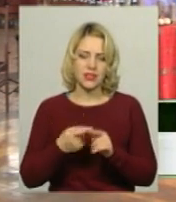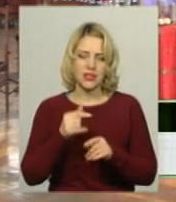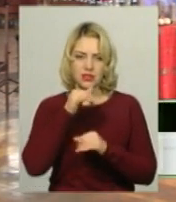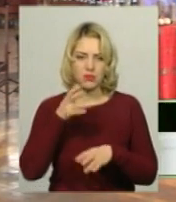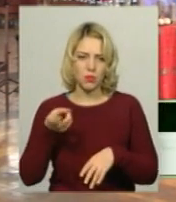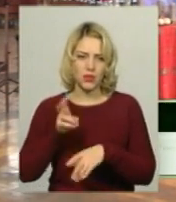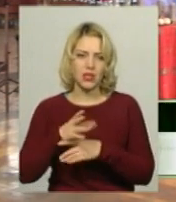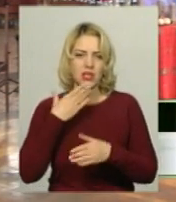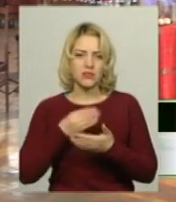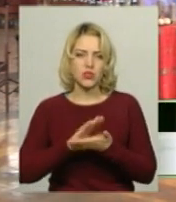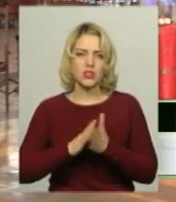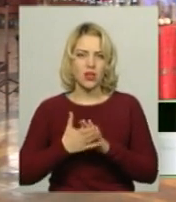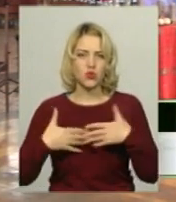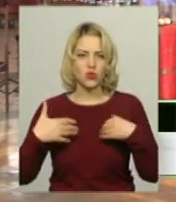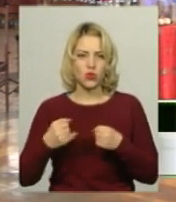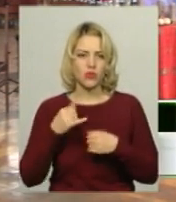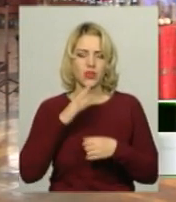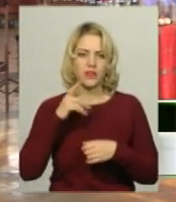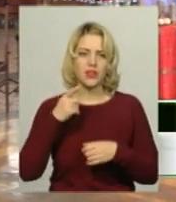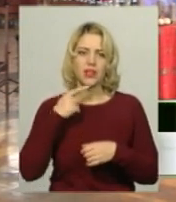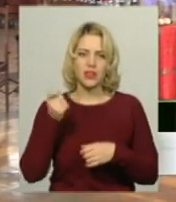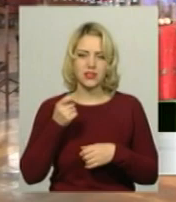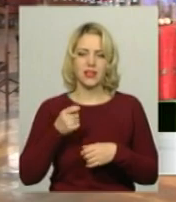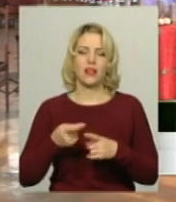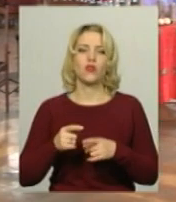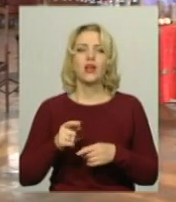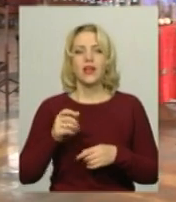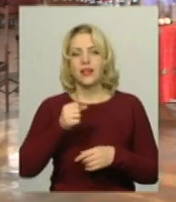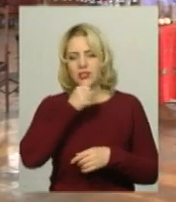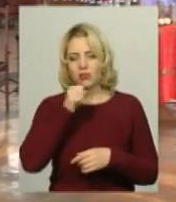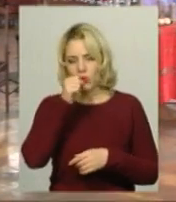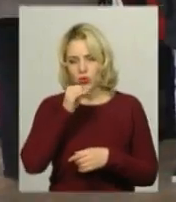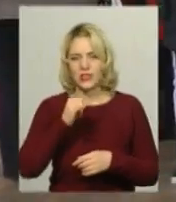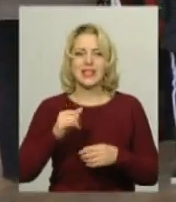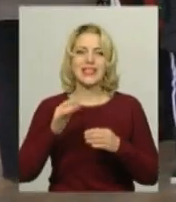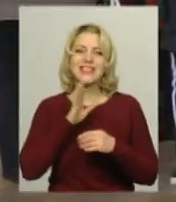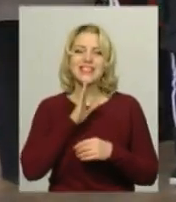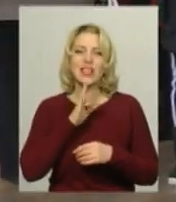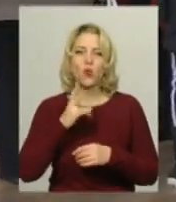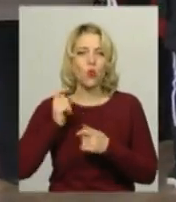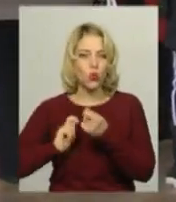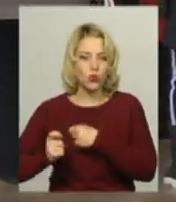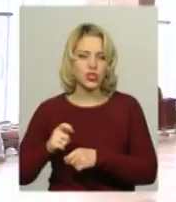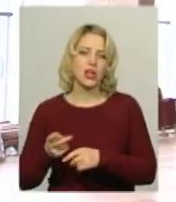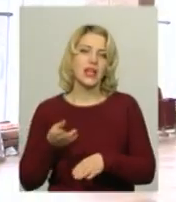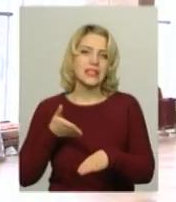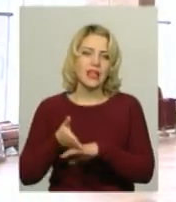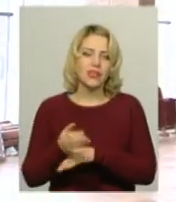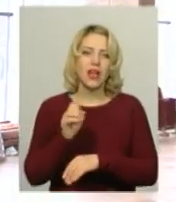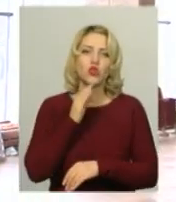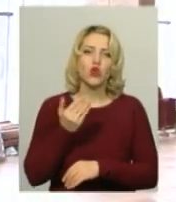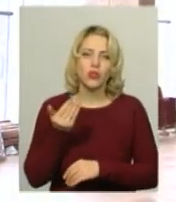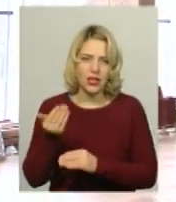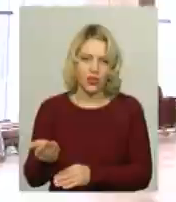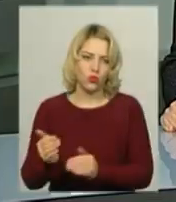за своїм станом здоров'я. І в неділю наш дід Мороз і Снігурочка завітає до них додому обов'язково. Анастасія Олексюк, Юрій Чорний, новини Поділля,